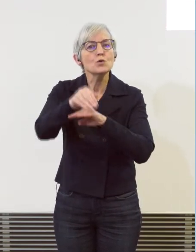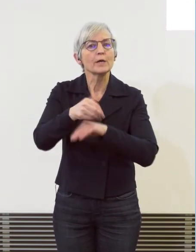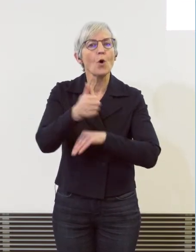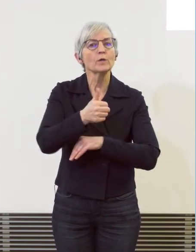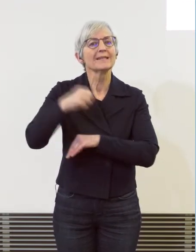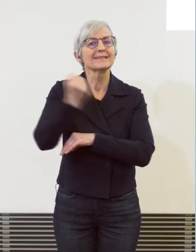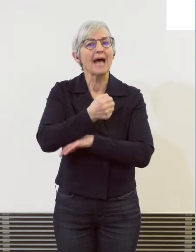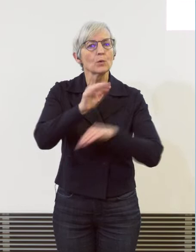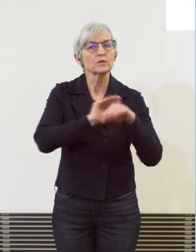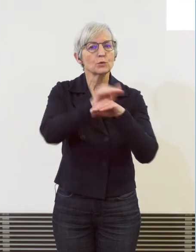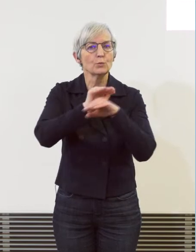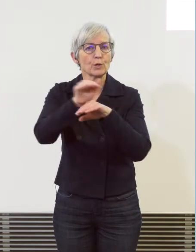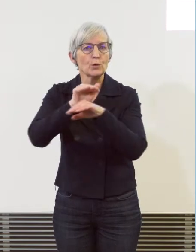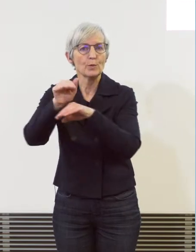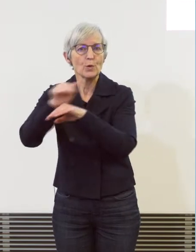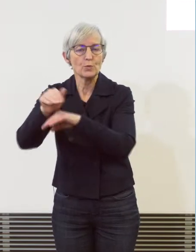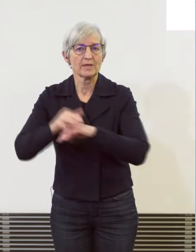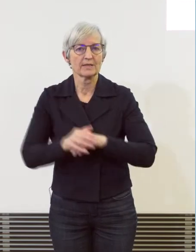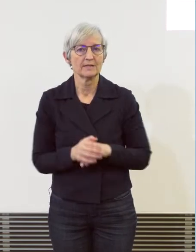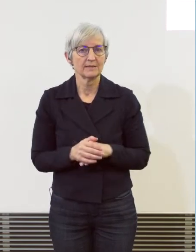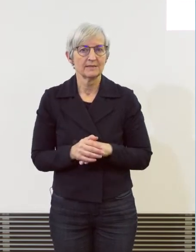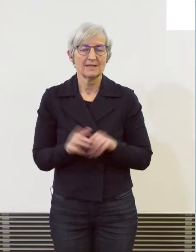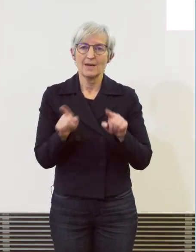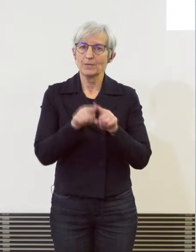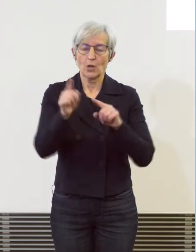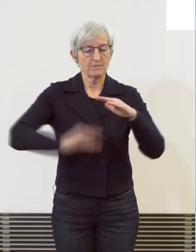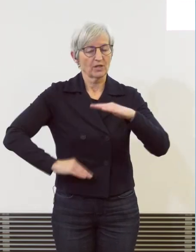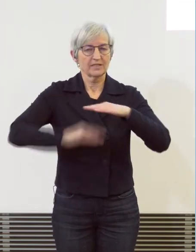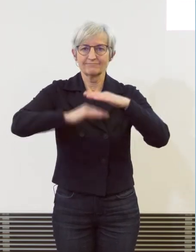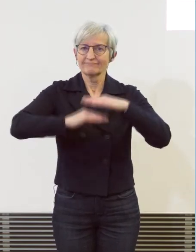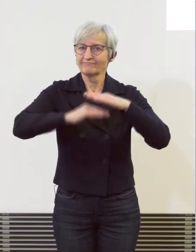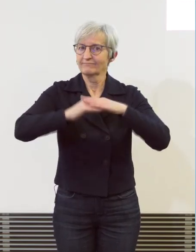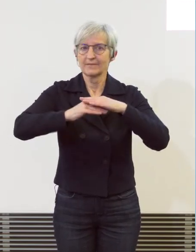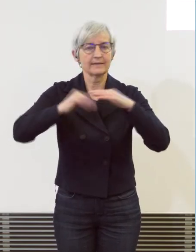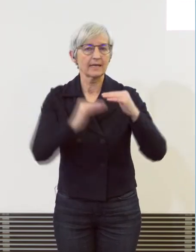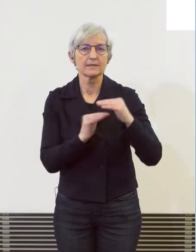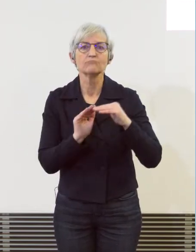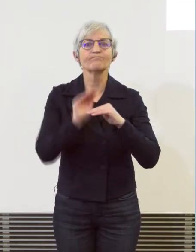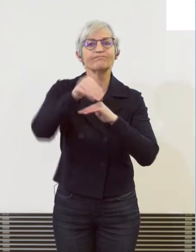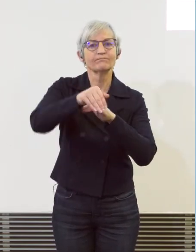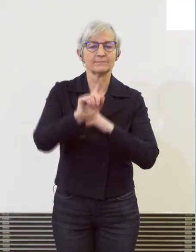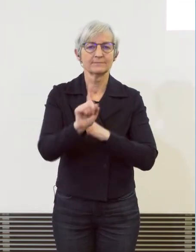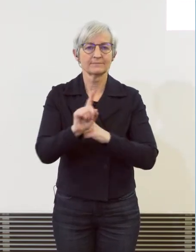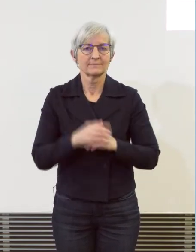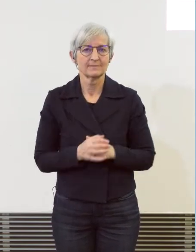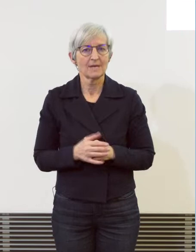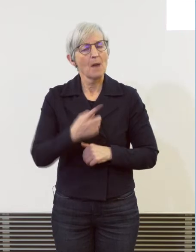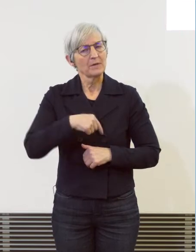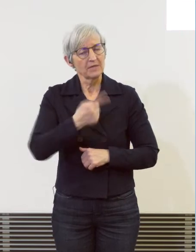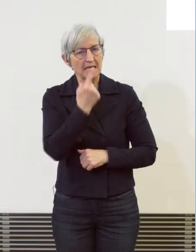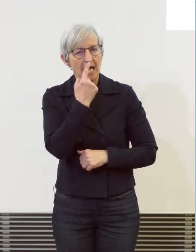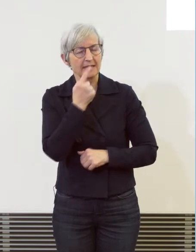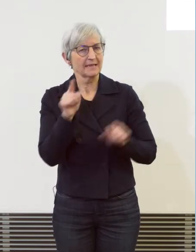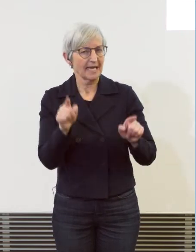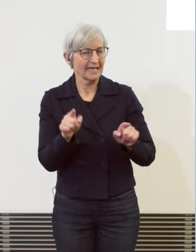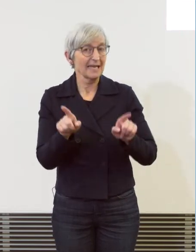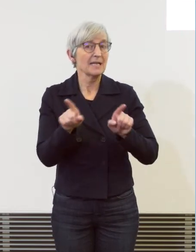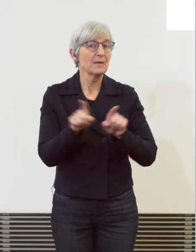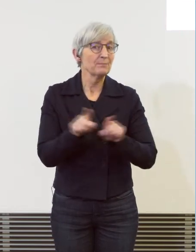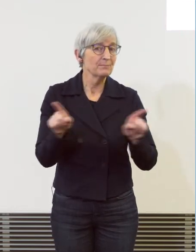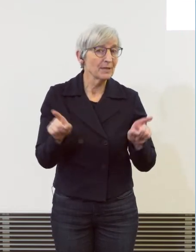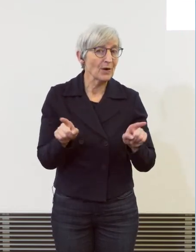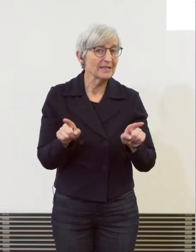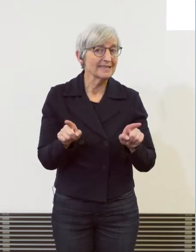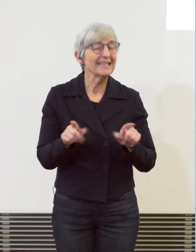Das ist so unsere OSTD, das es nicht durch die Decke gehen. Aber wir glauben, dass das viel zu tun hat mit der Rückkehr des öffentlichen